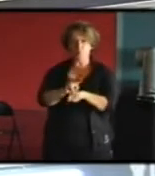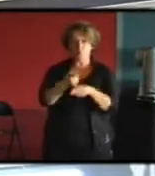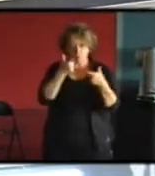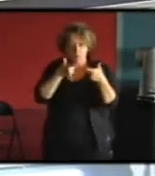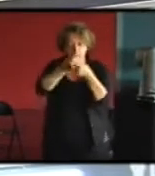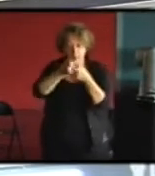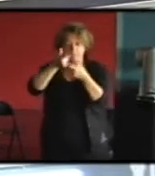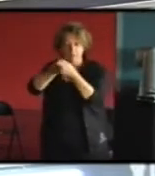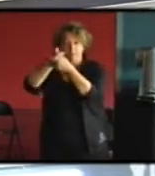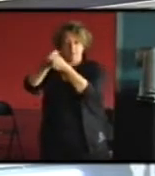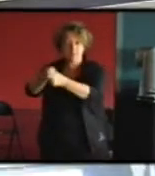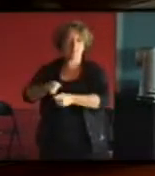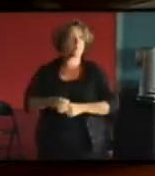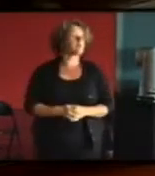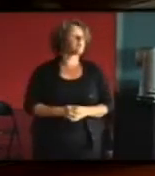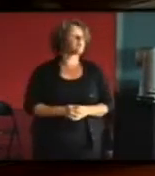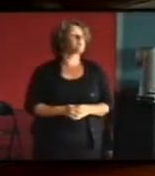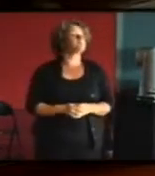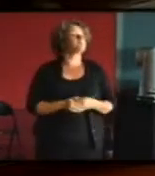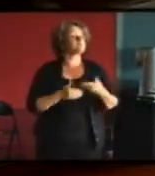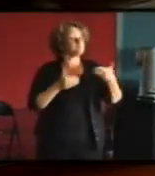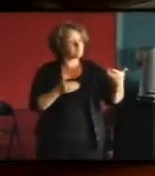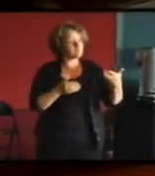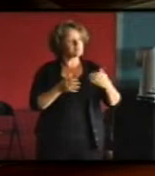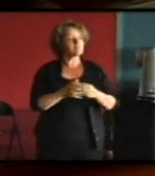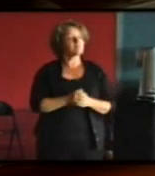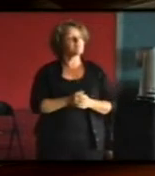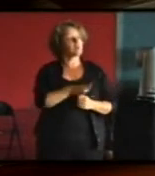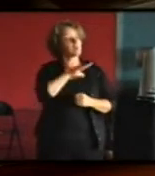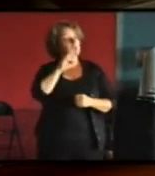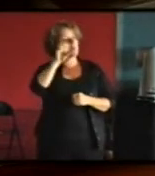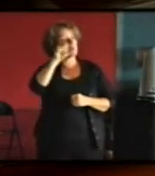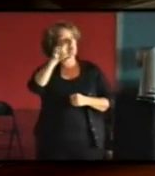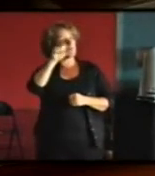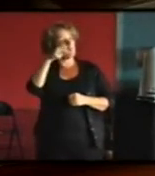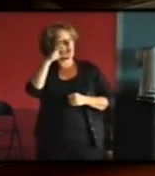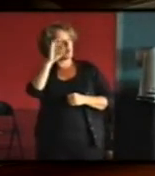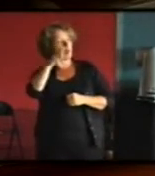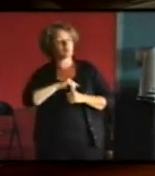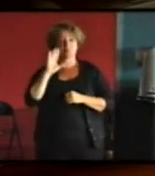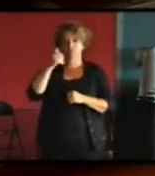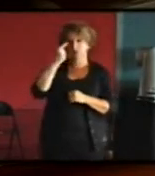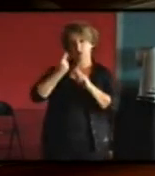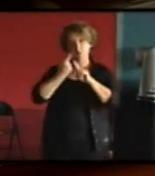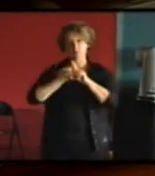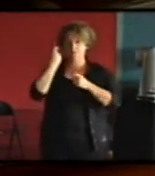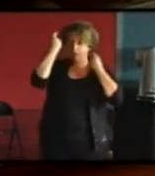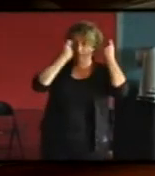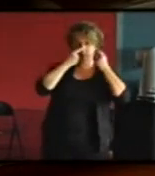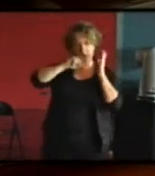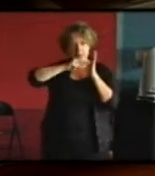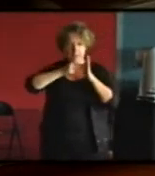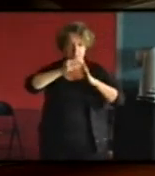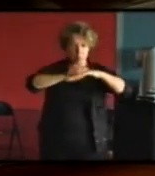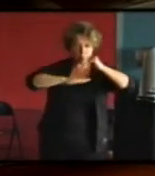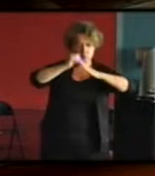juste pour prolonger ce qui vient d'être dit l'utilité de travailler sur les techniques constructives et de partir de ces techniques